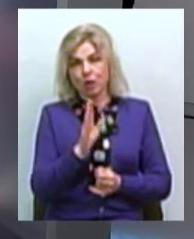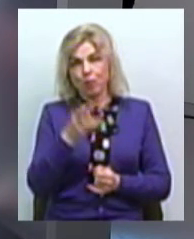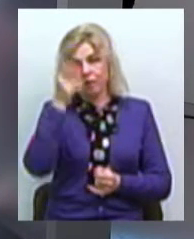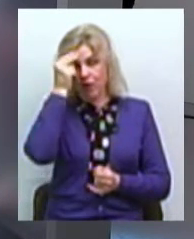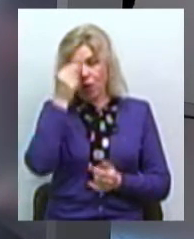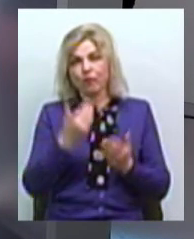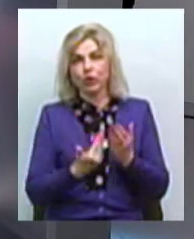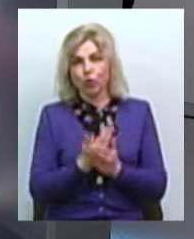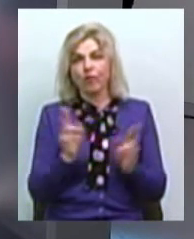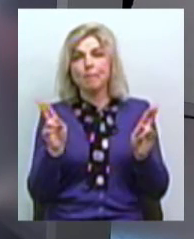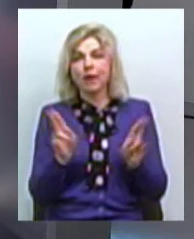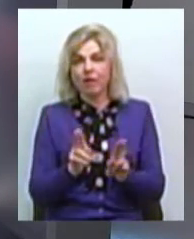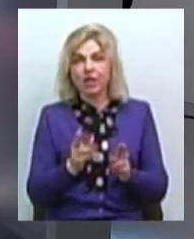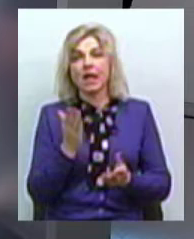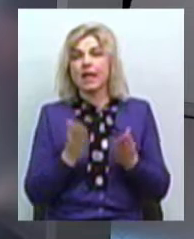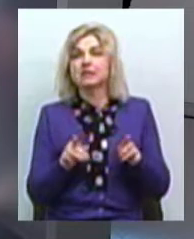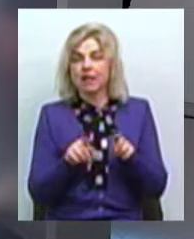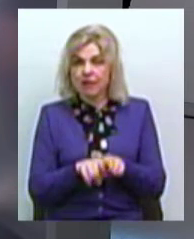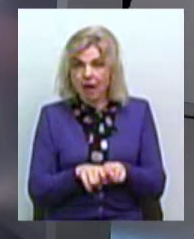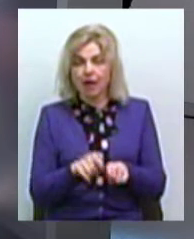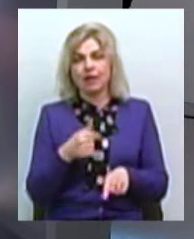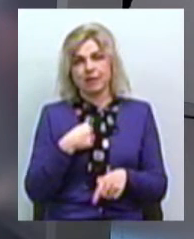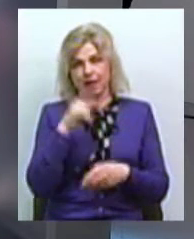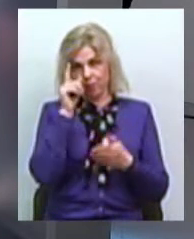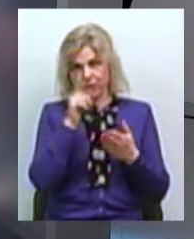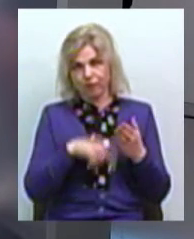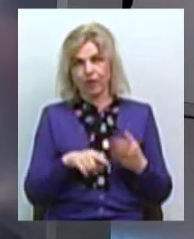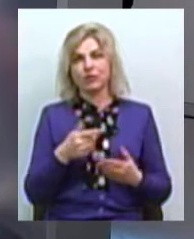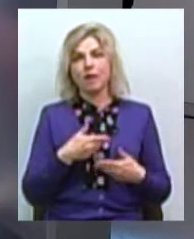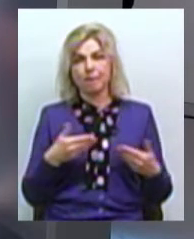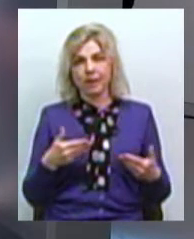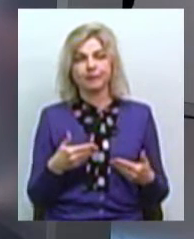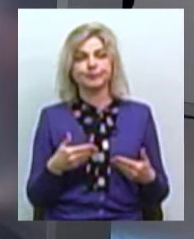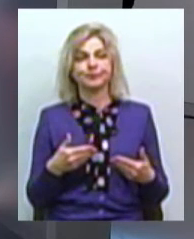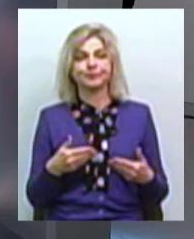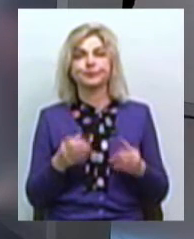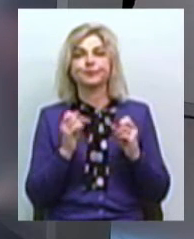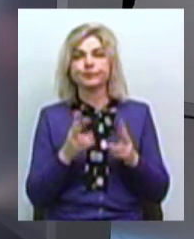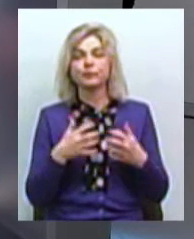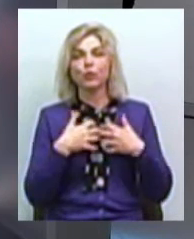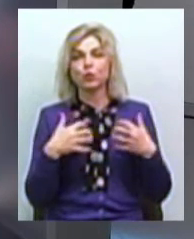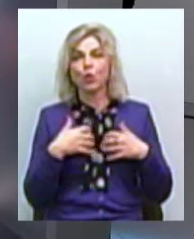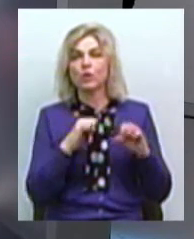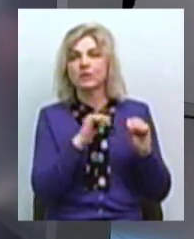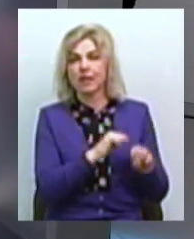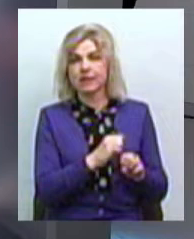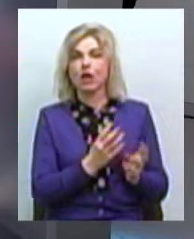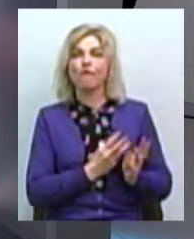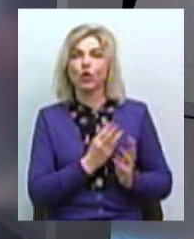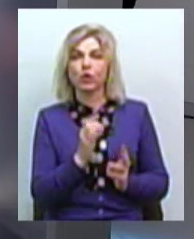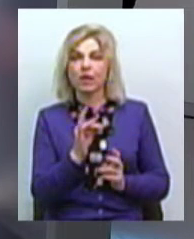у нових правилах. І якщо це так, то я сподіваюся, що ми, зі свого боку, як зоозахисники, як волонтери,